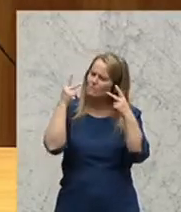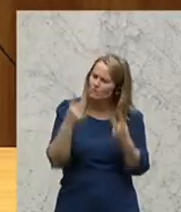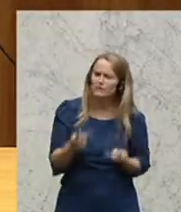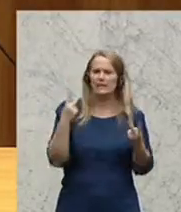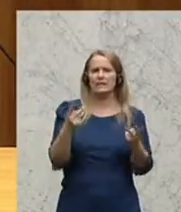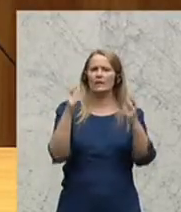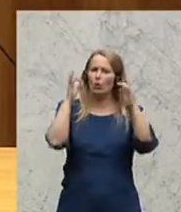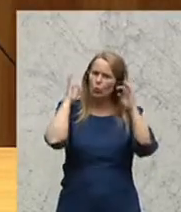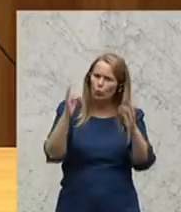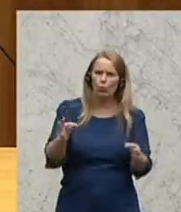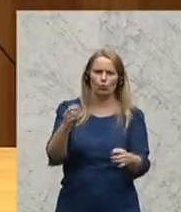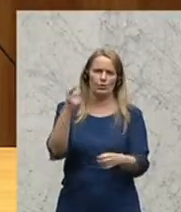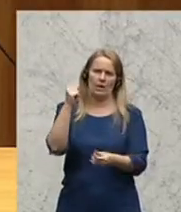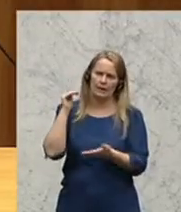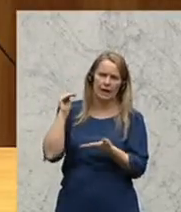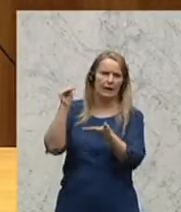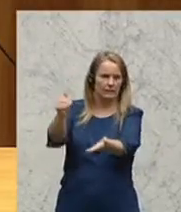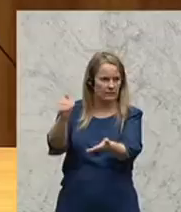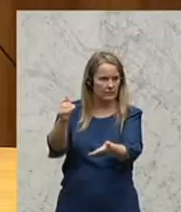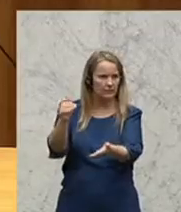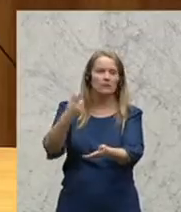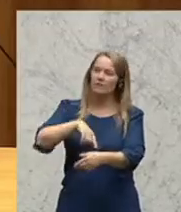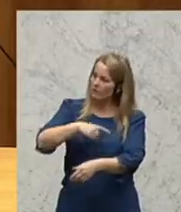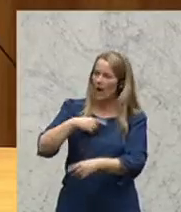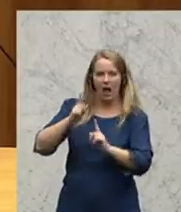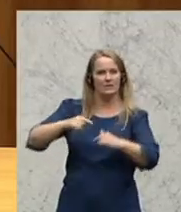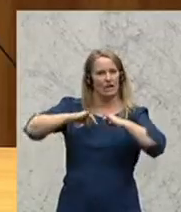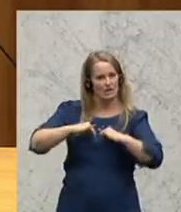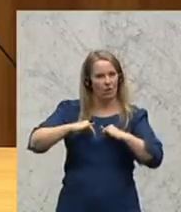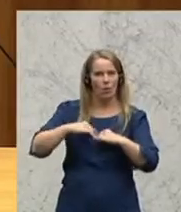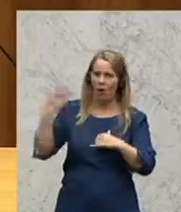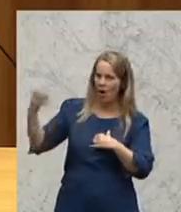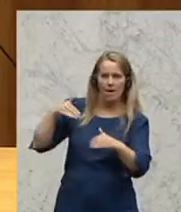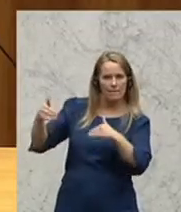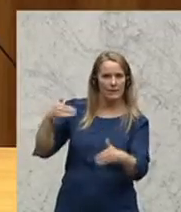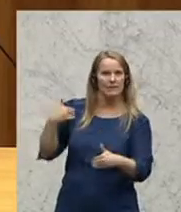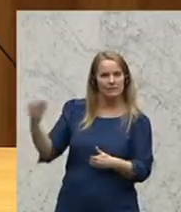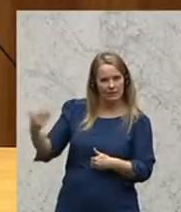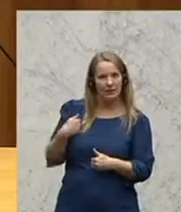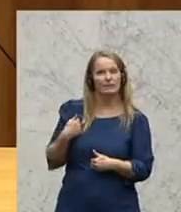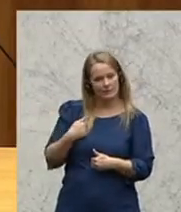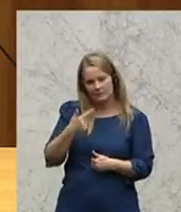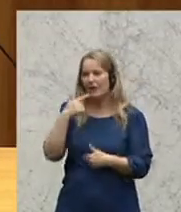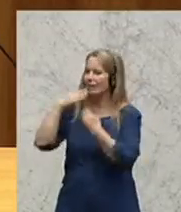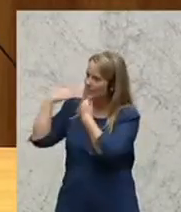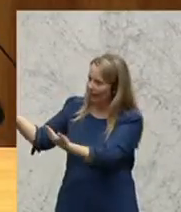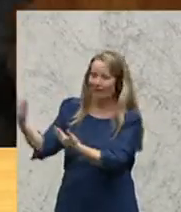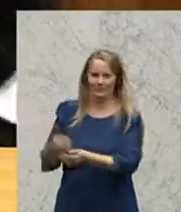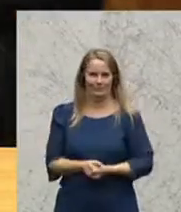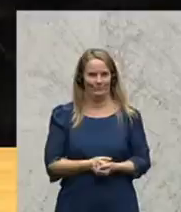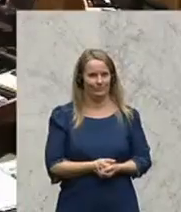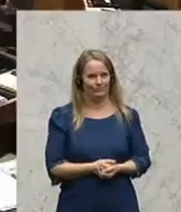und gut eingesetztes Kapital, das können wir Ihnen als Tiroler, der Minister nicht und ich als Tirolerin sage auch Danke dazu.